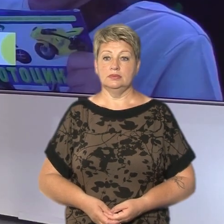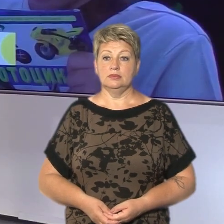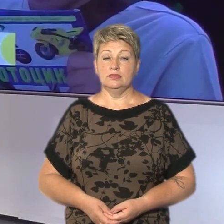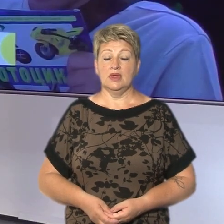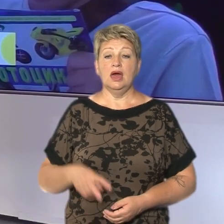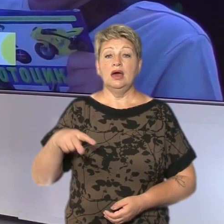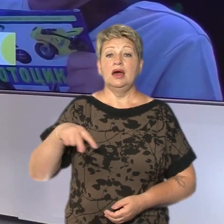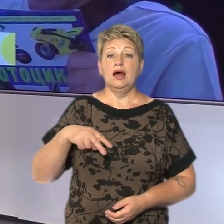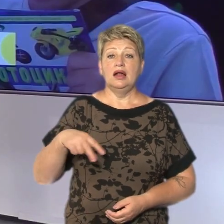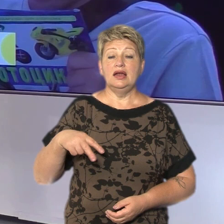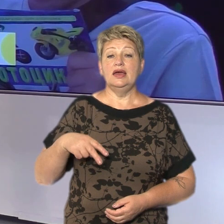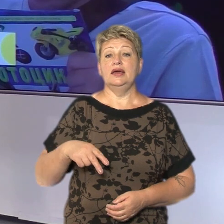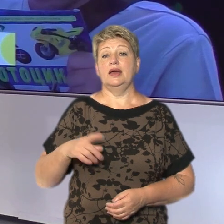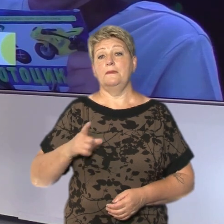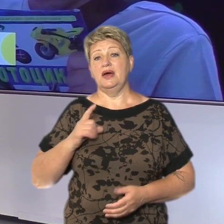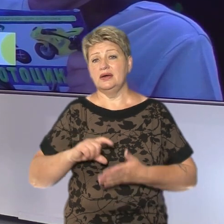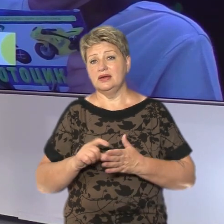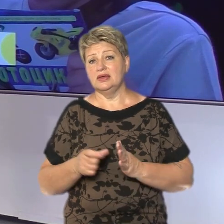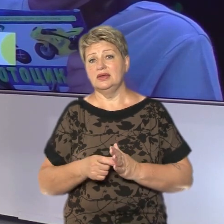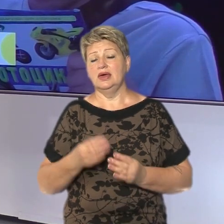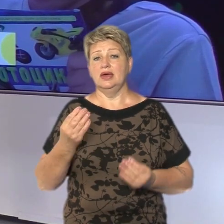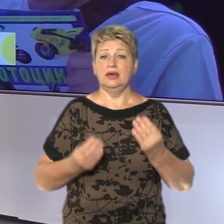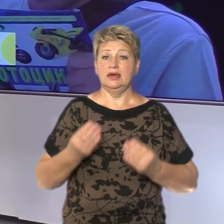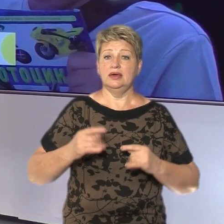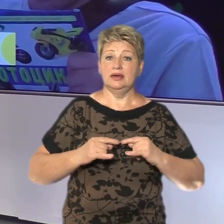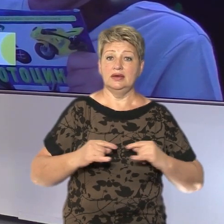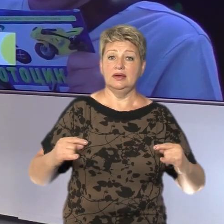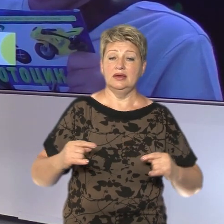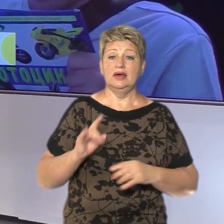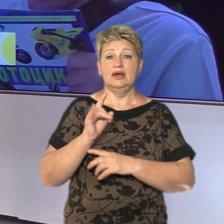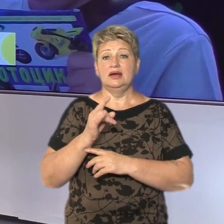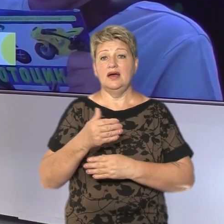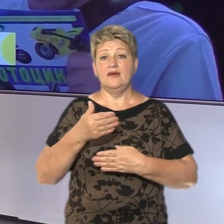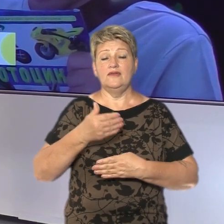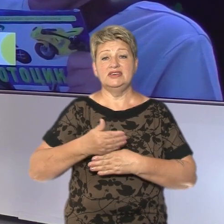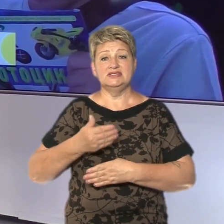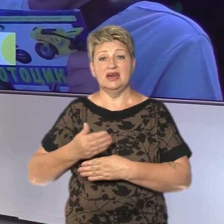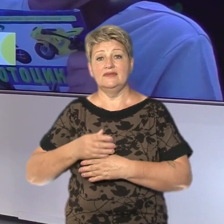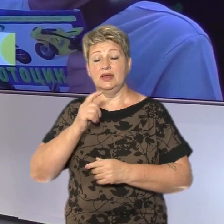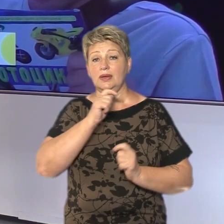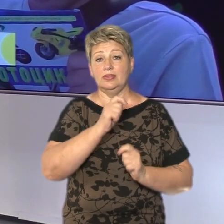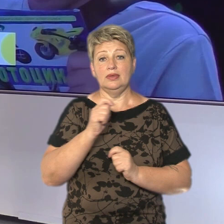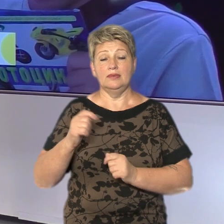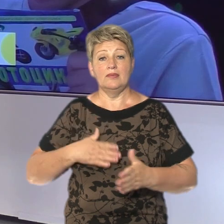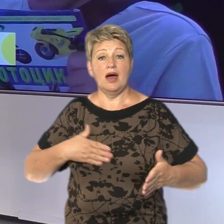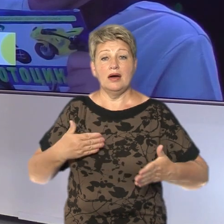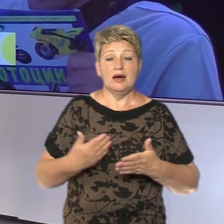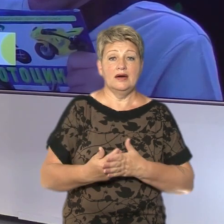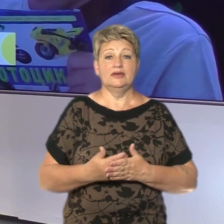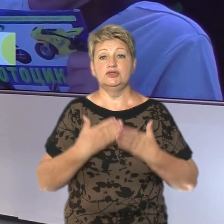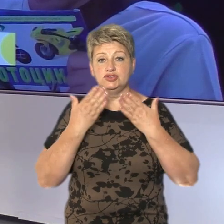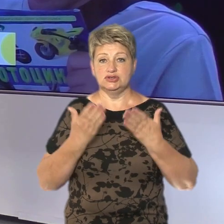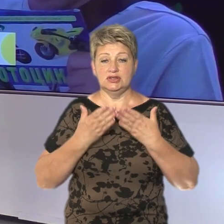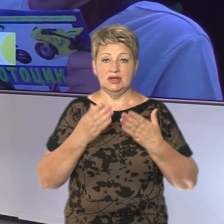Літературні вікторини, майстер-класи, настільні ігри, стенди з книгами, лялькова вистава та нагородження найактивніших читачів Черкас. У